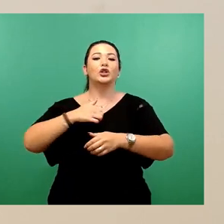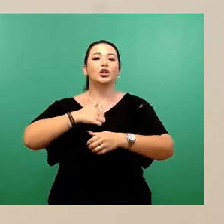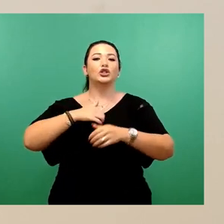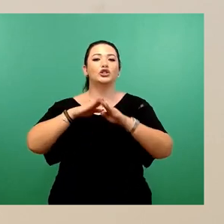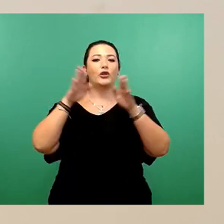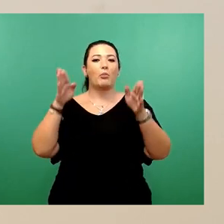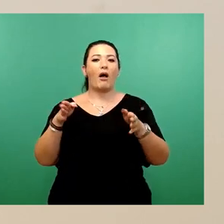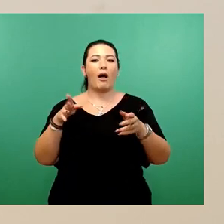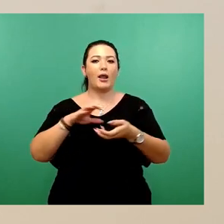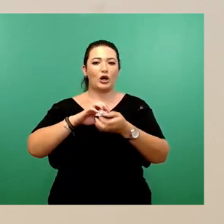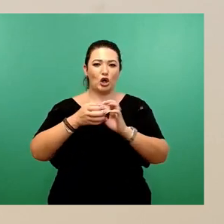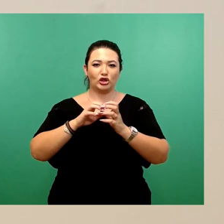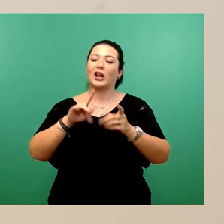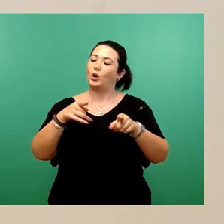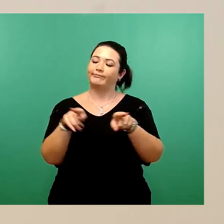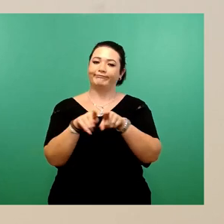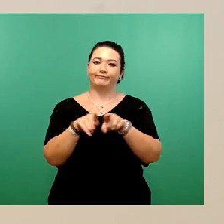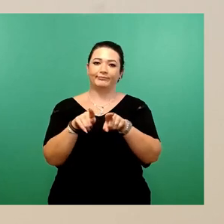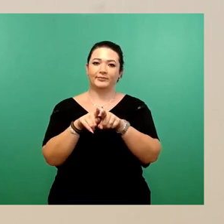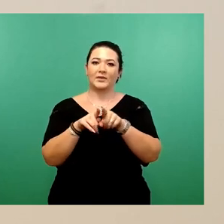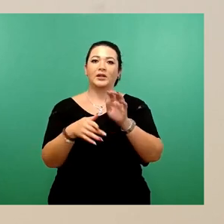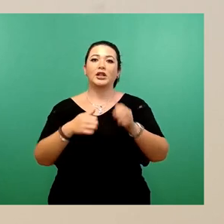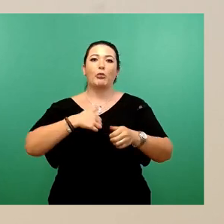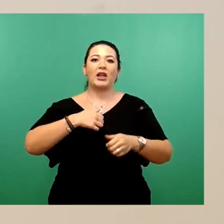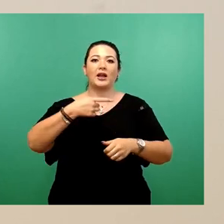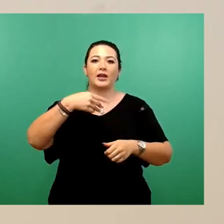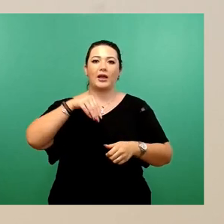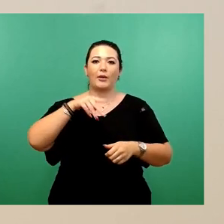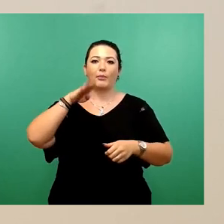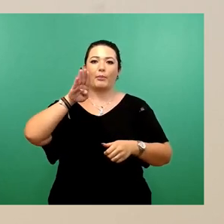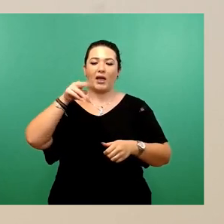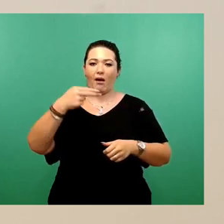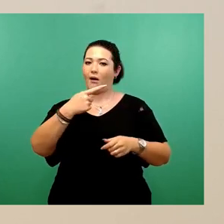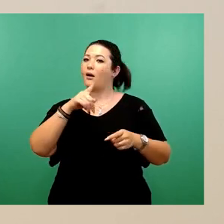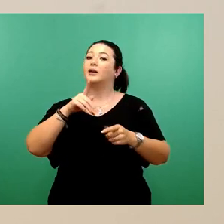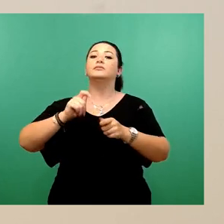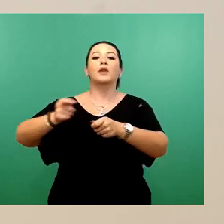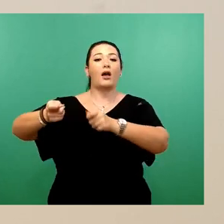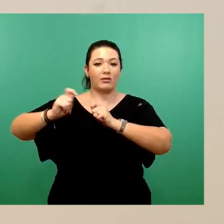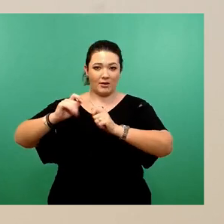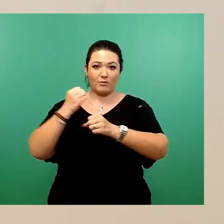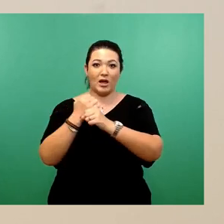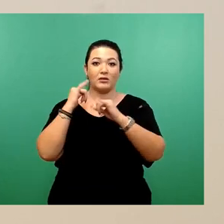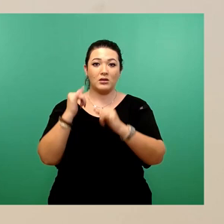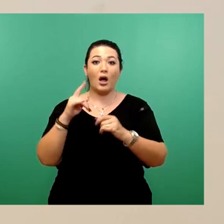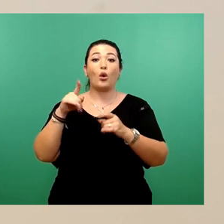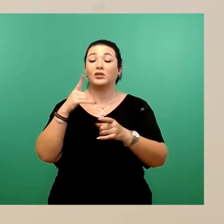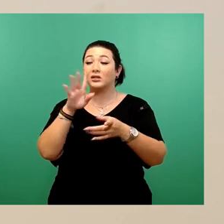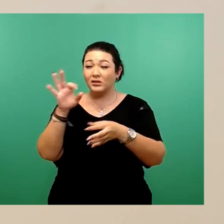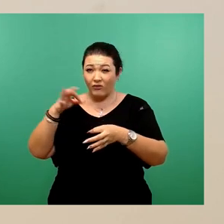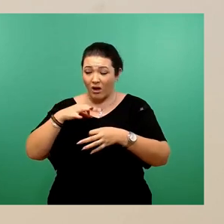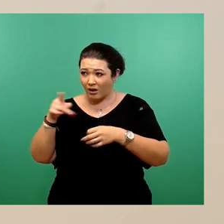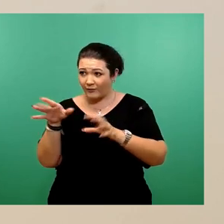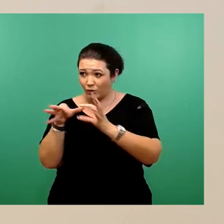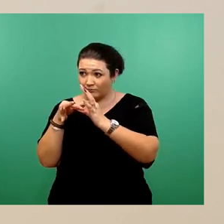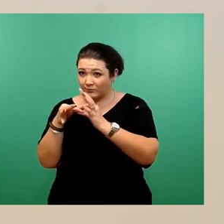Die Bäder GmbH wird den Antrag stellen, was die Fördermittel angeht und ganz konkret auf die Nachfrage, ob die Eigenmittel gesichert